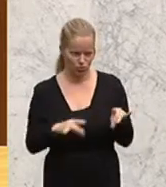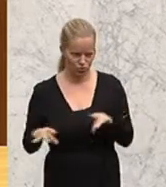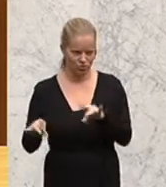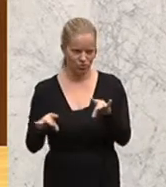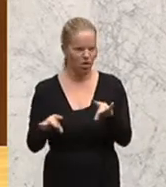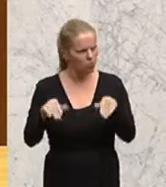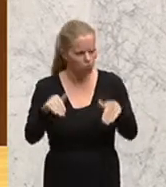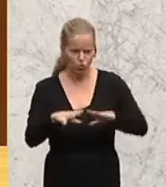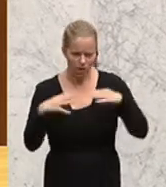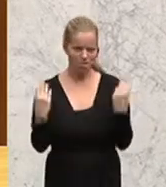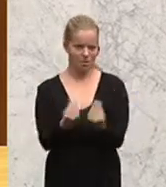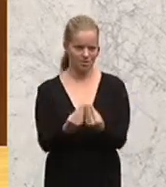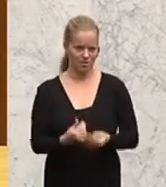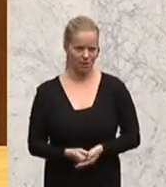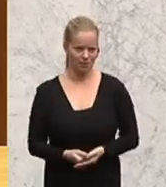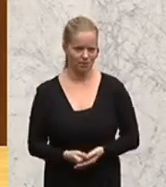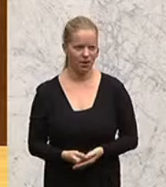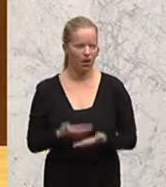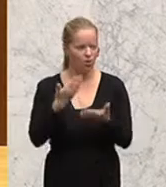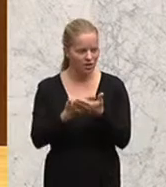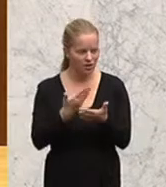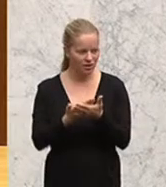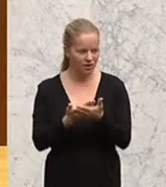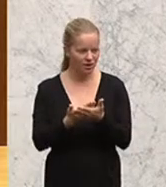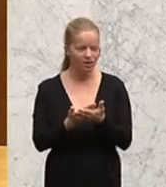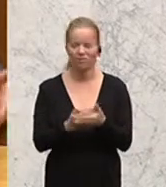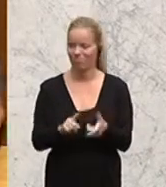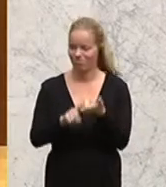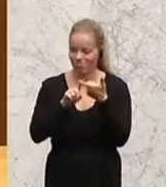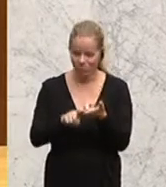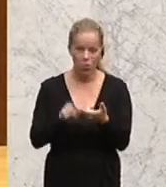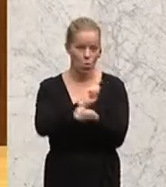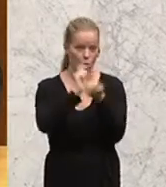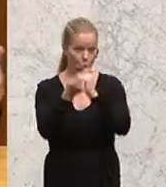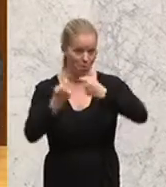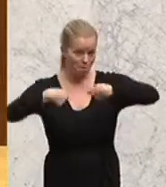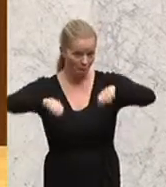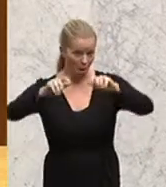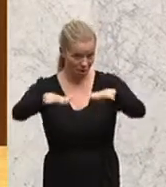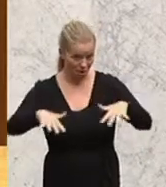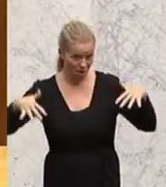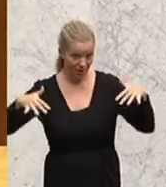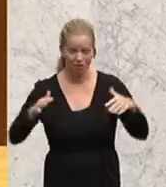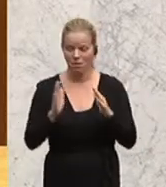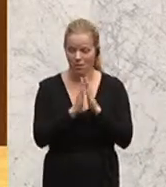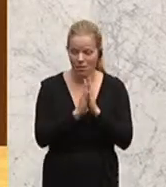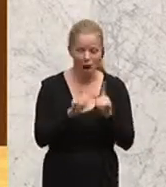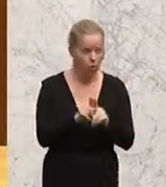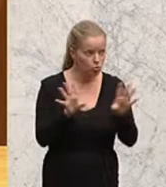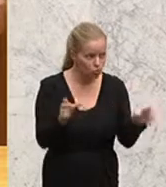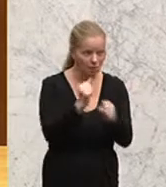Ich ersuche Sie daher, beim Umbau des Parlaments die Zusammenarbeit mit dem Europäischen Parlament,